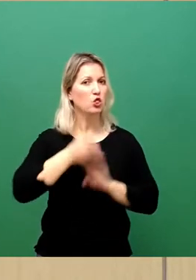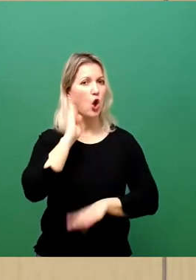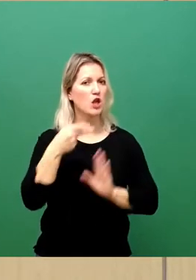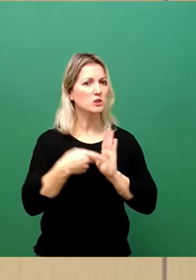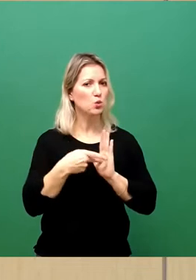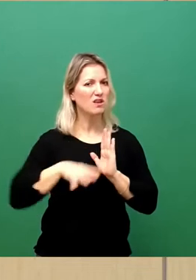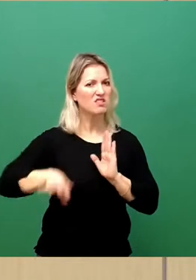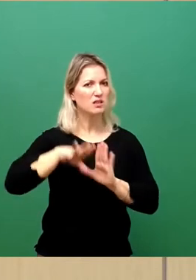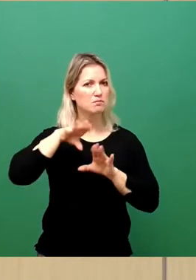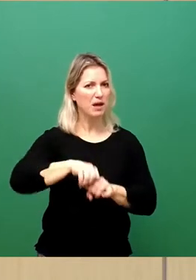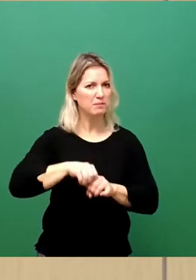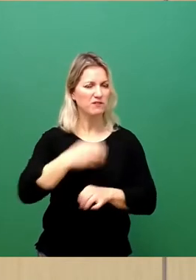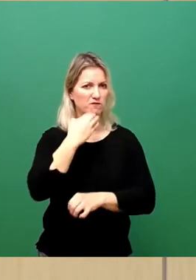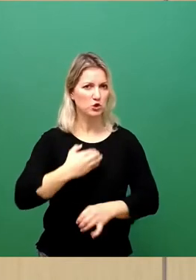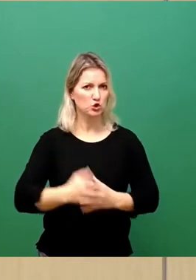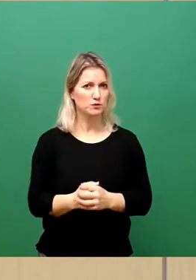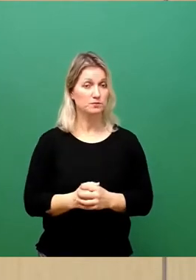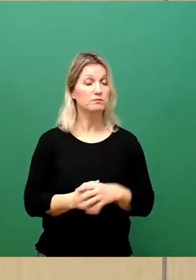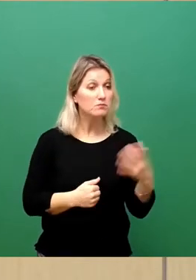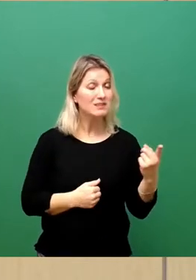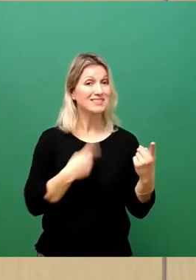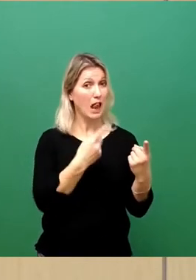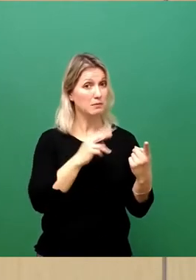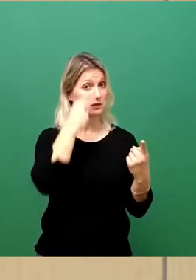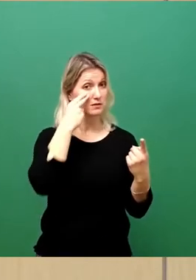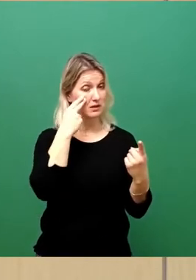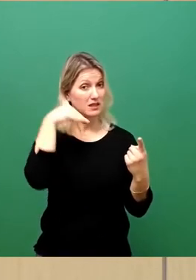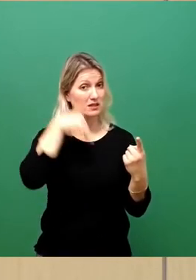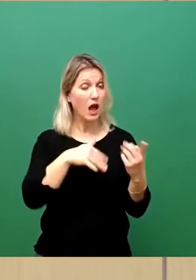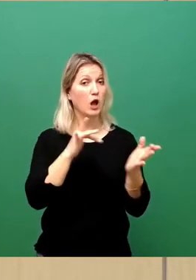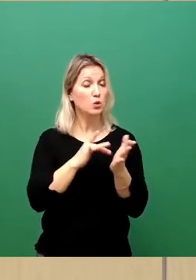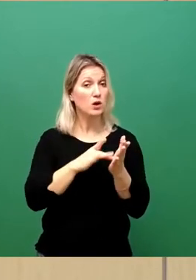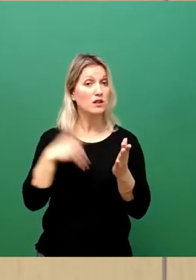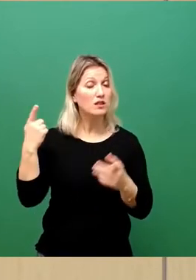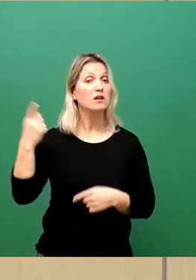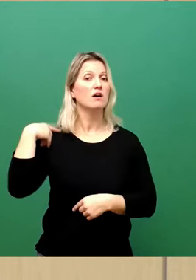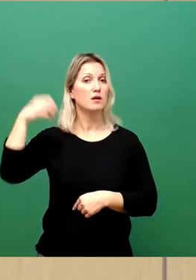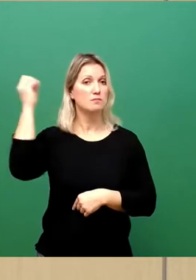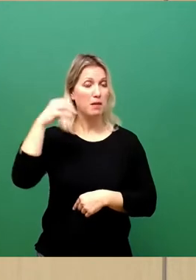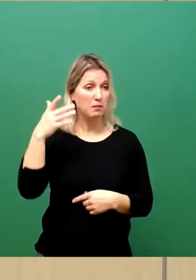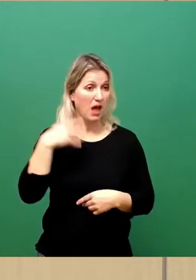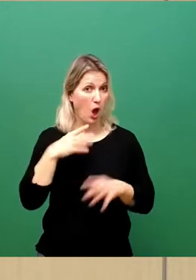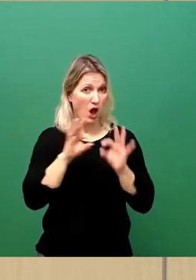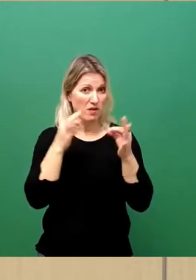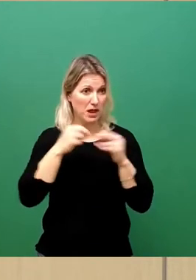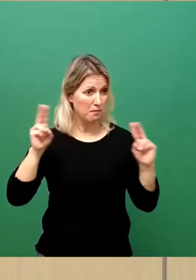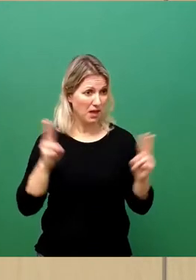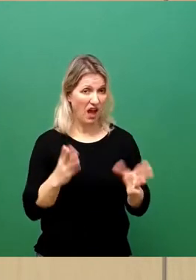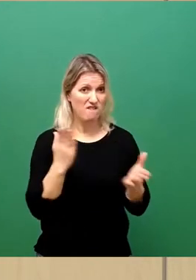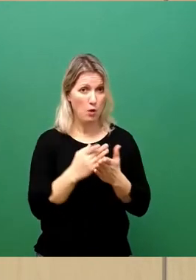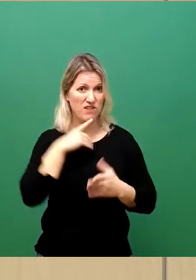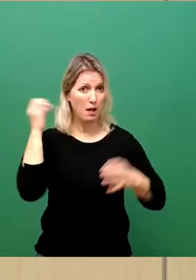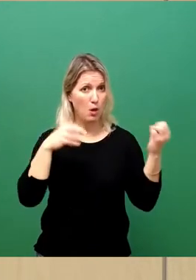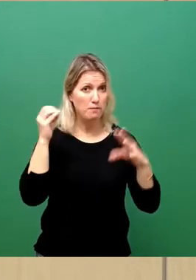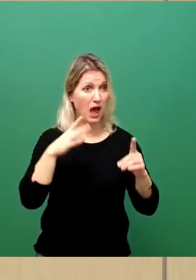hat durch einen Luftangriff der Türkei ein Auge verloren, hat seit der US-Invasion 2003 kaum noch Familienangehörige und ist körperlich nicht mehr in der Lage, sich selbst zu